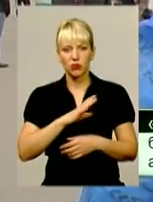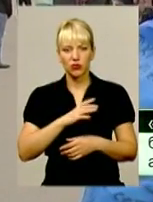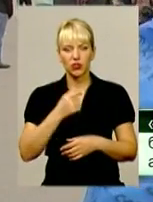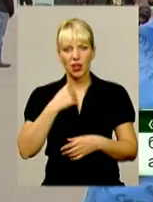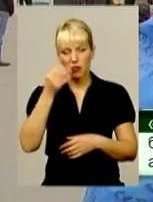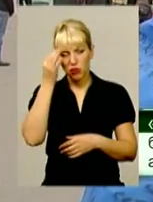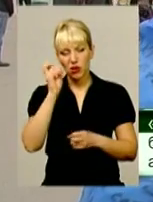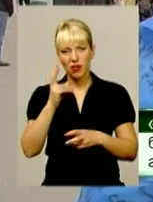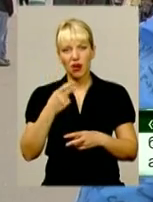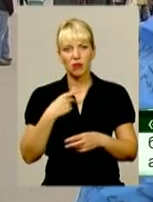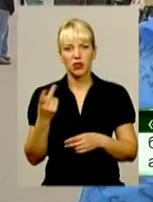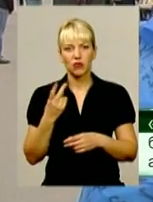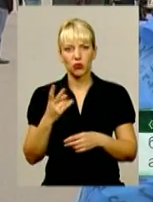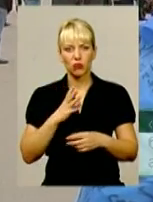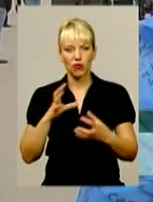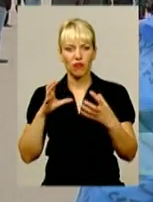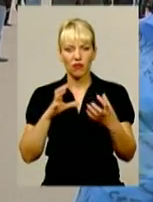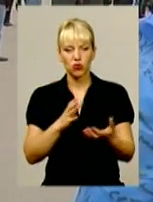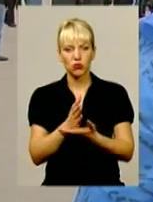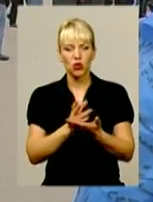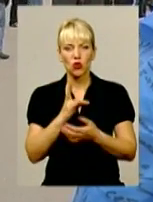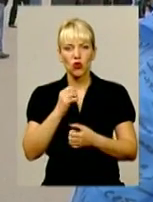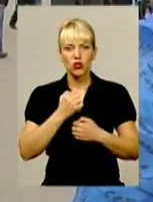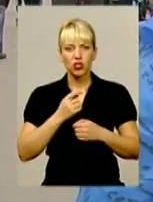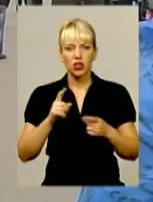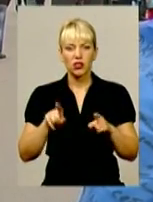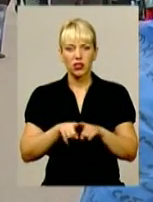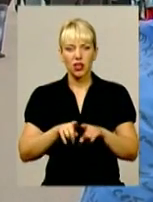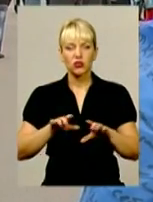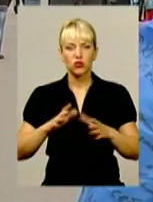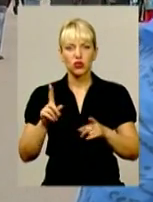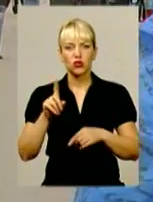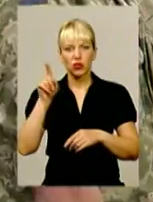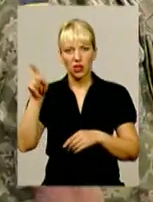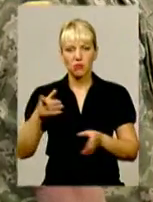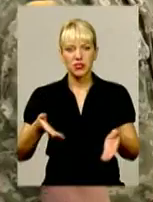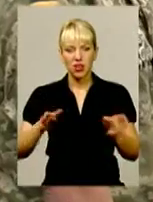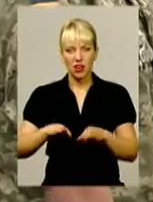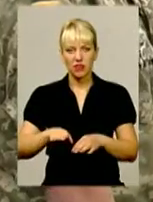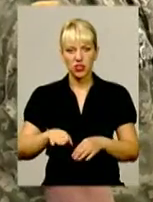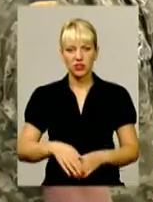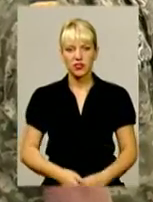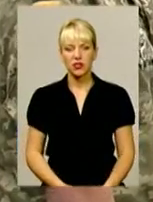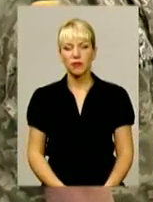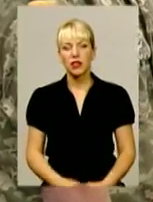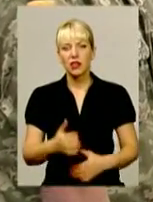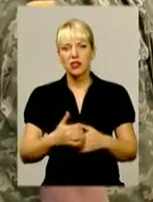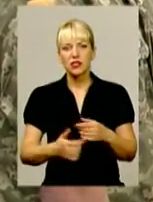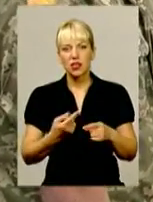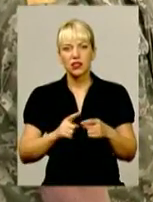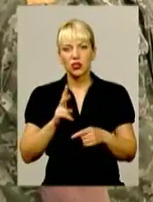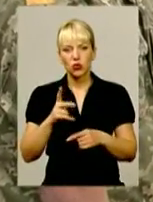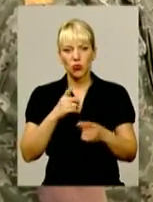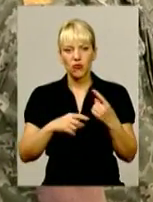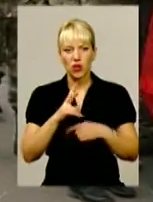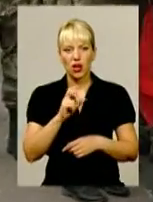їхали, в автобусі прослужили. Але, на жаль, так сталося, що він там так і лишився. Серед тих, хто повернувся додому, і Андрій